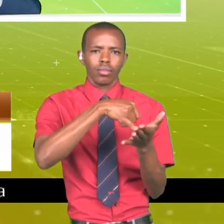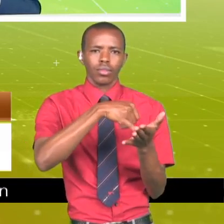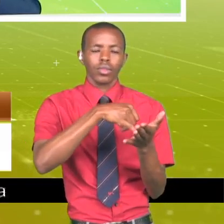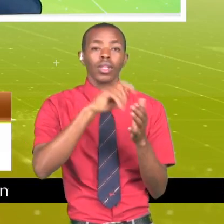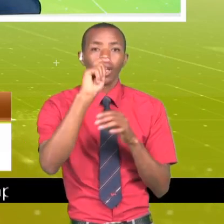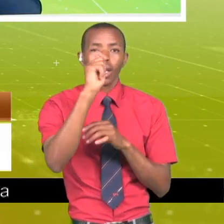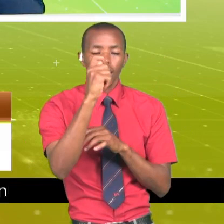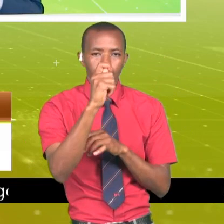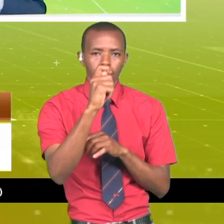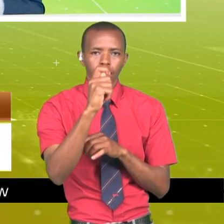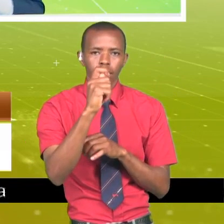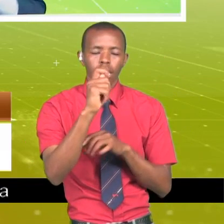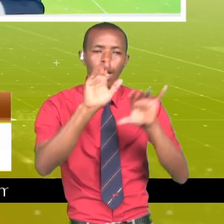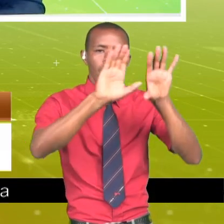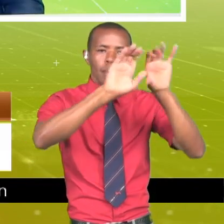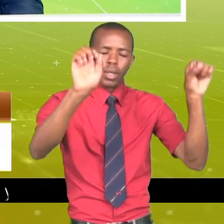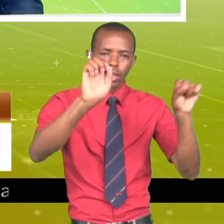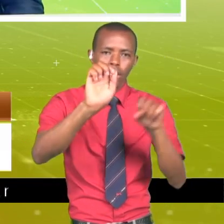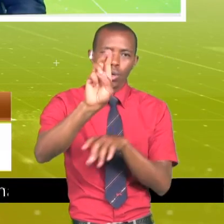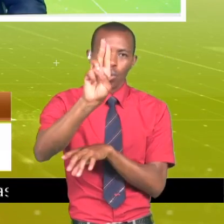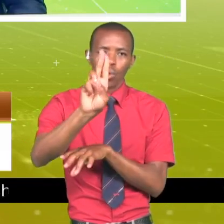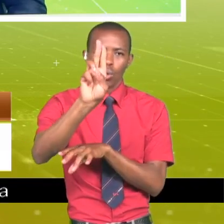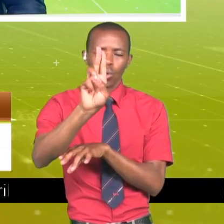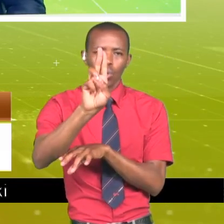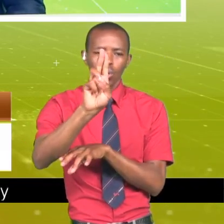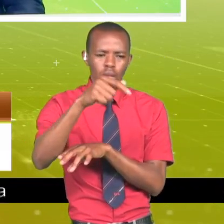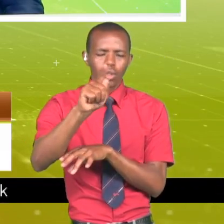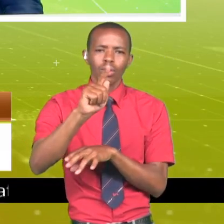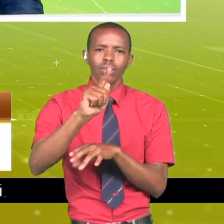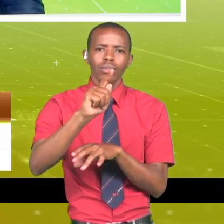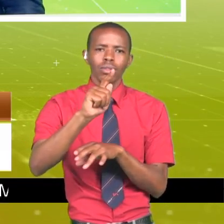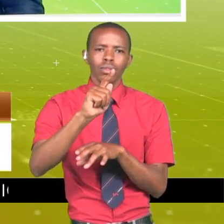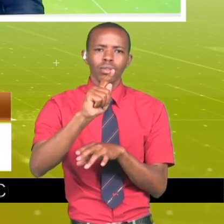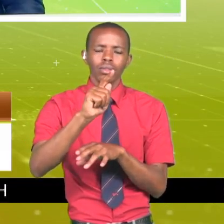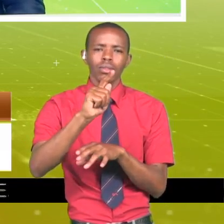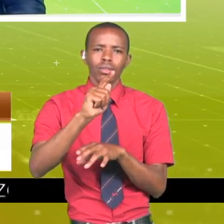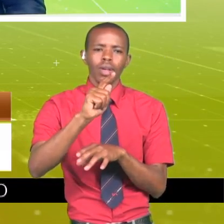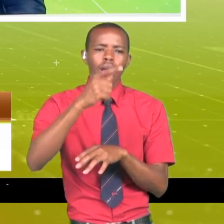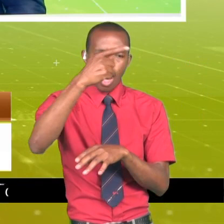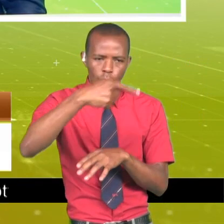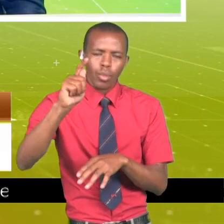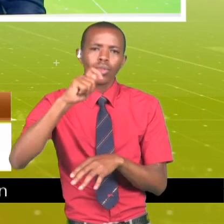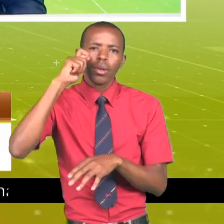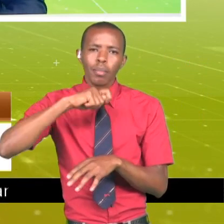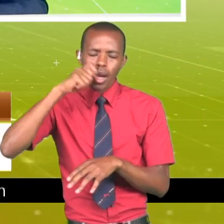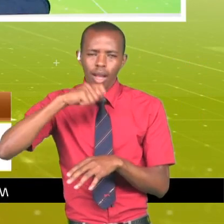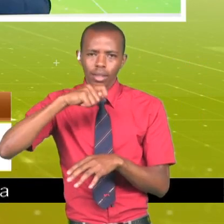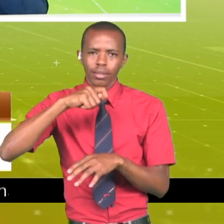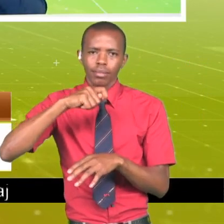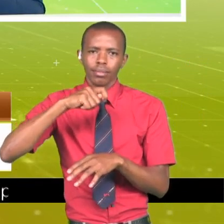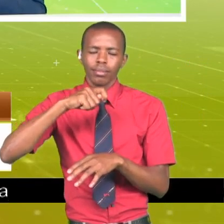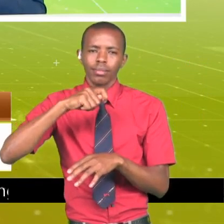taifa hili, raisi wa Kenya, president Uru Kenyata haliweza kuhithinisha miraha kati ya kilimu na